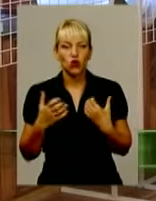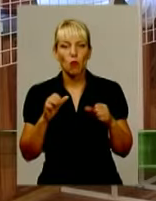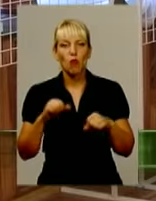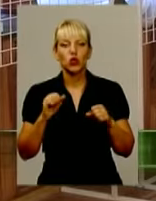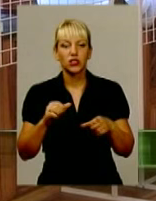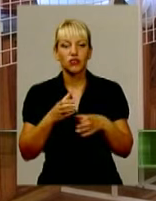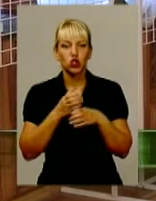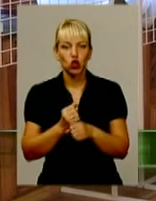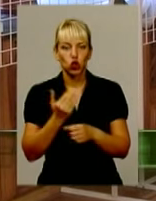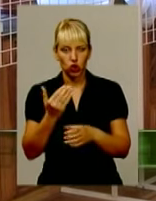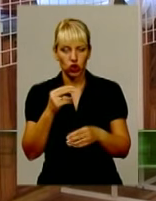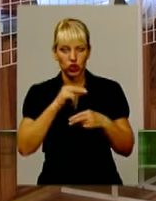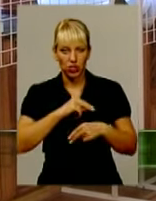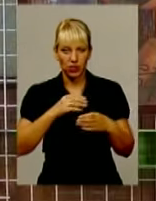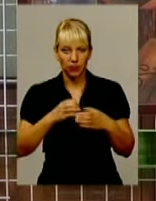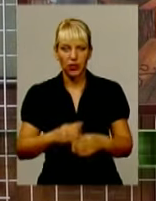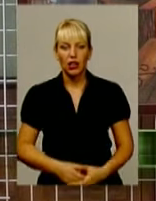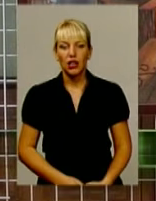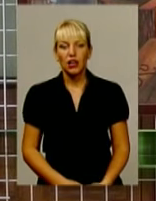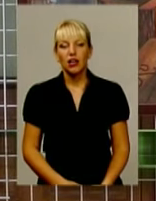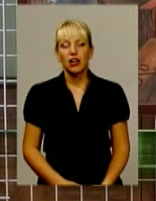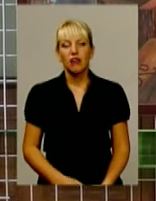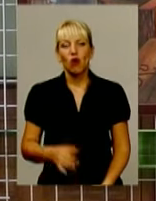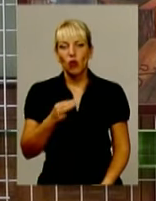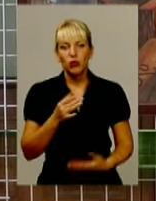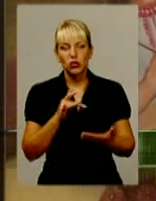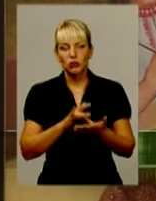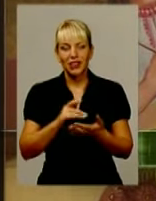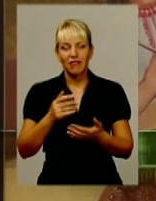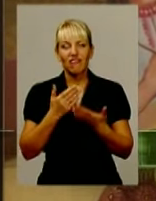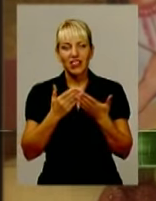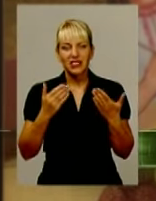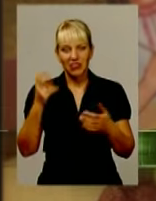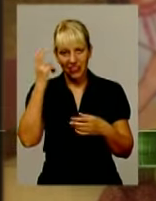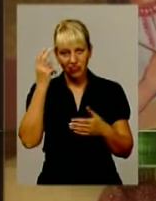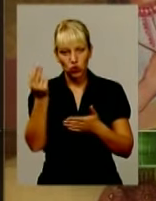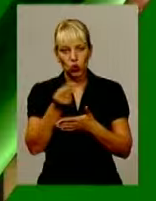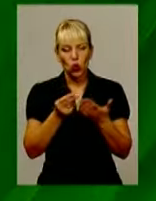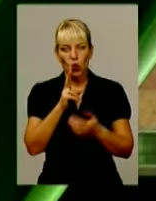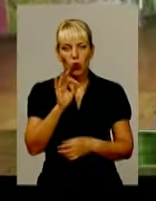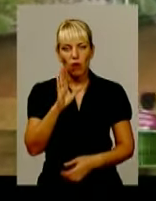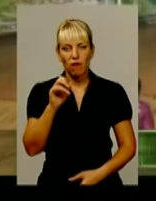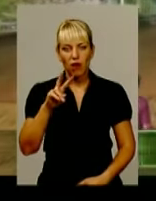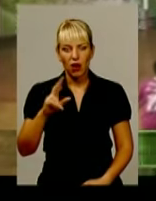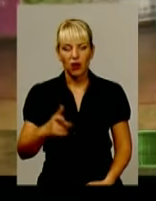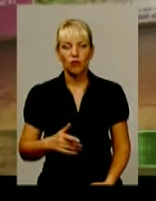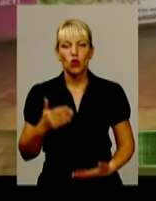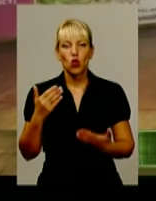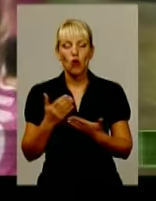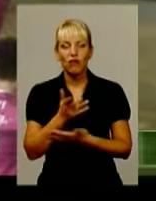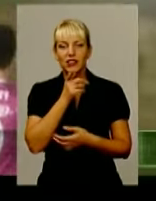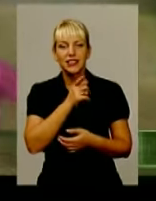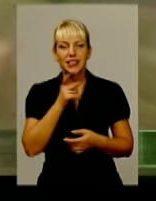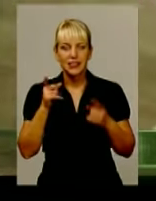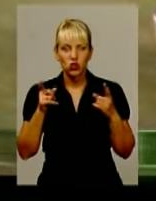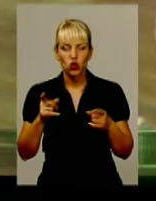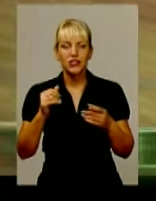Картини наповнені сонячним сяєвом. В обласному центрі триває виставка київської художниці Людмили Кубай. У новий сезон зі ставими